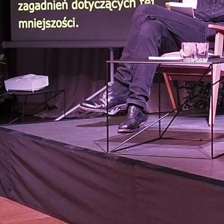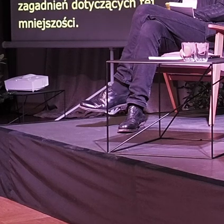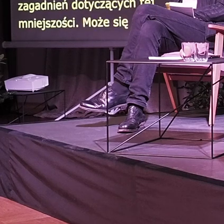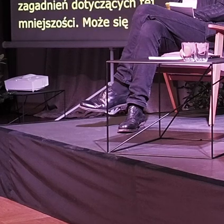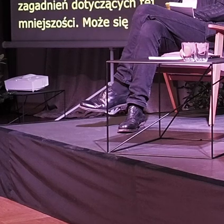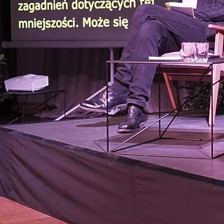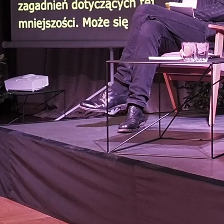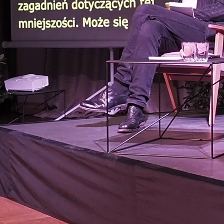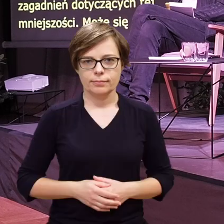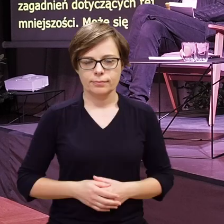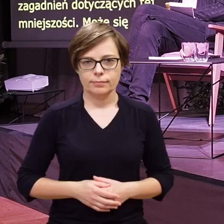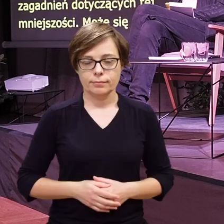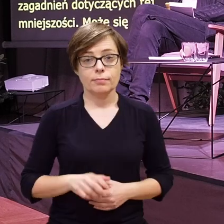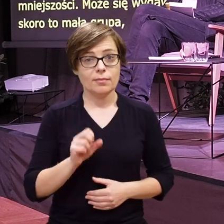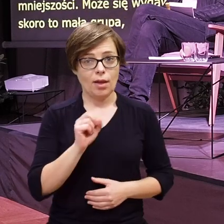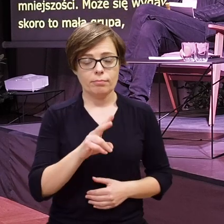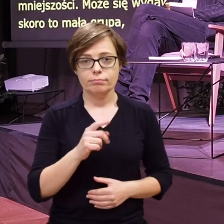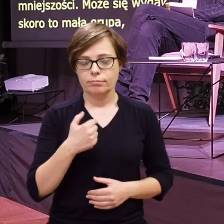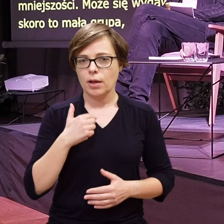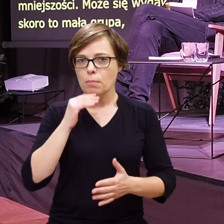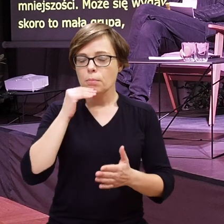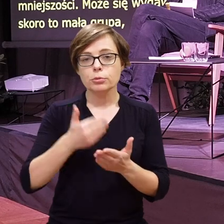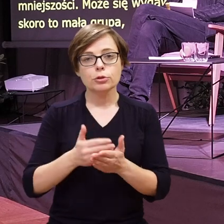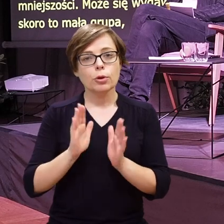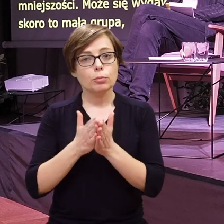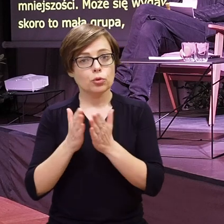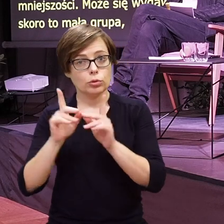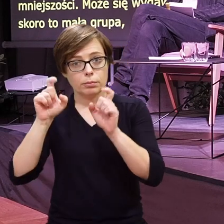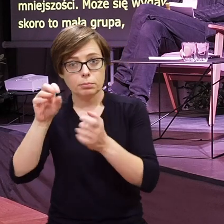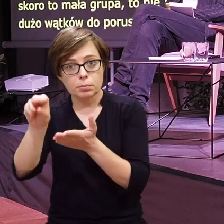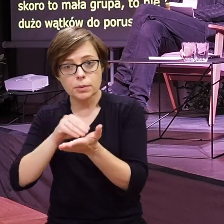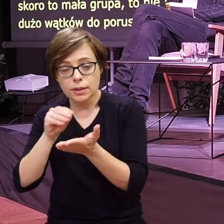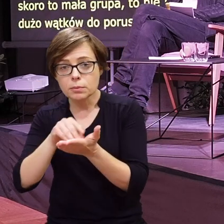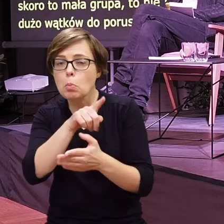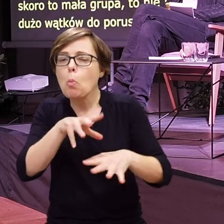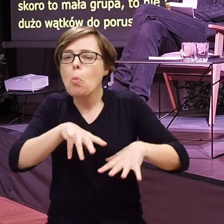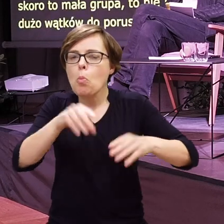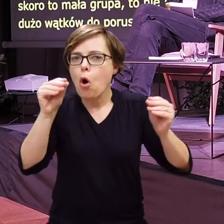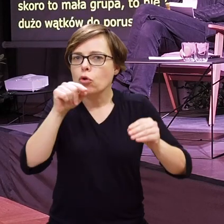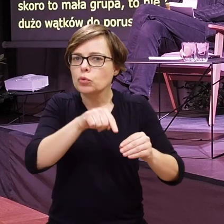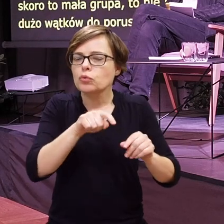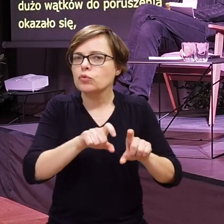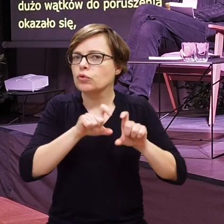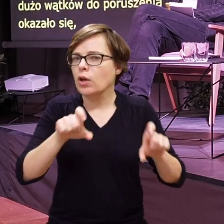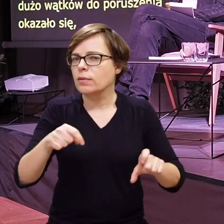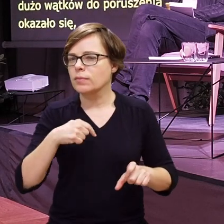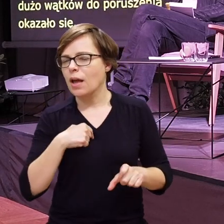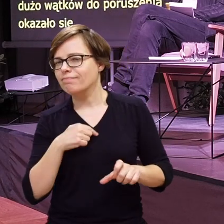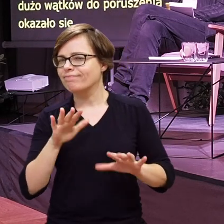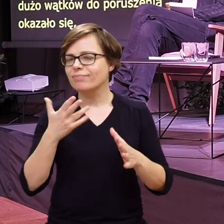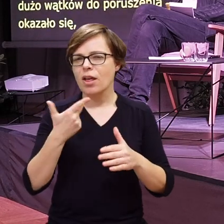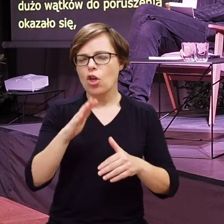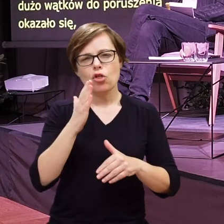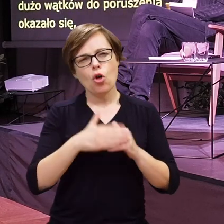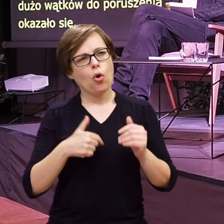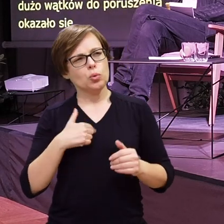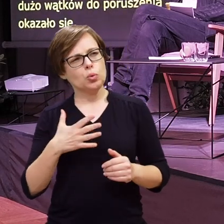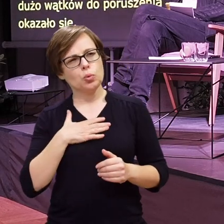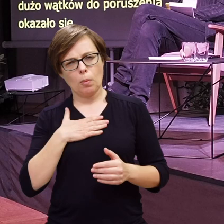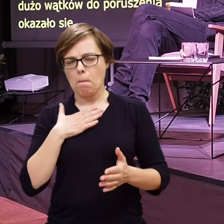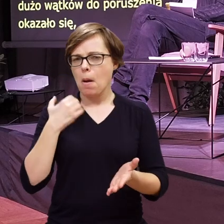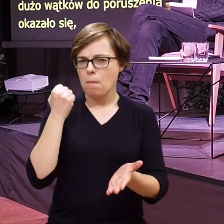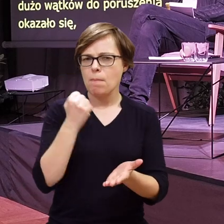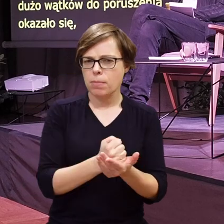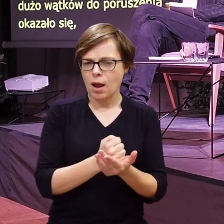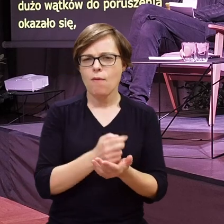zamknięty obszar, a jednak jest bardzo bogaty. Tak, przyznam, że pierwsze lata pracy nad książką to właściwie był taki czas, kiedy ja nie do końca zdawałam